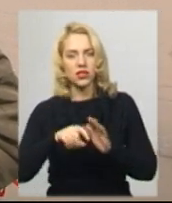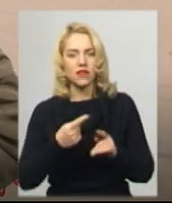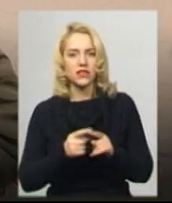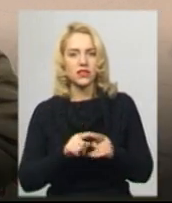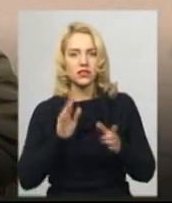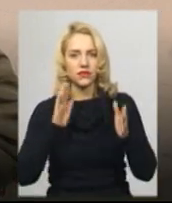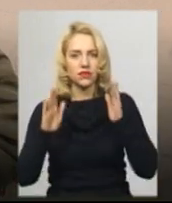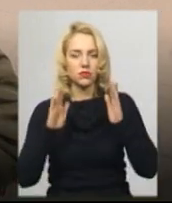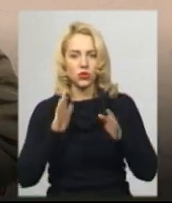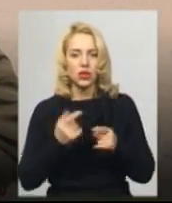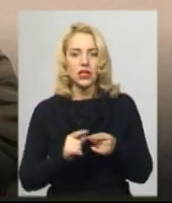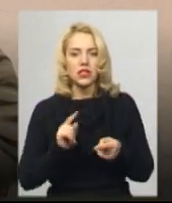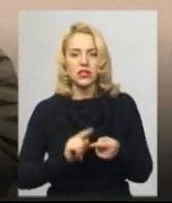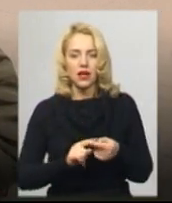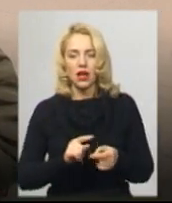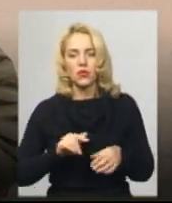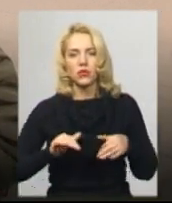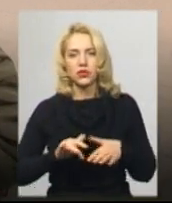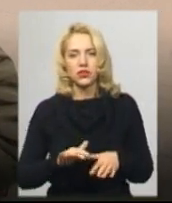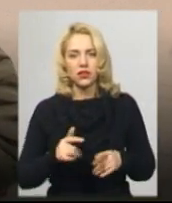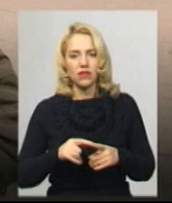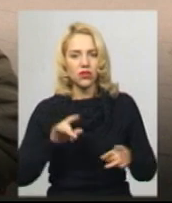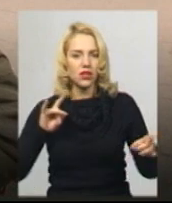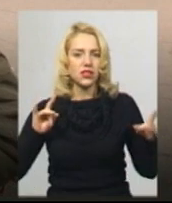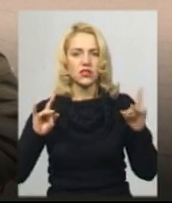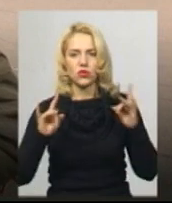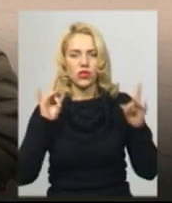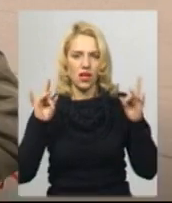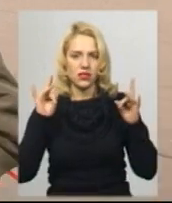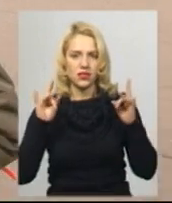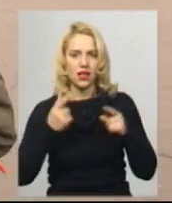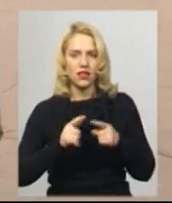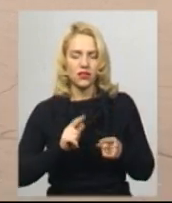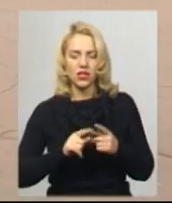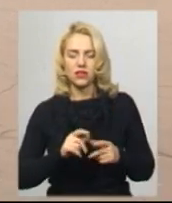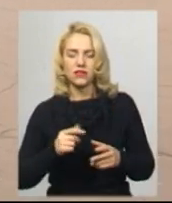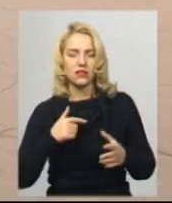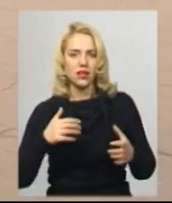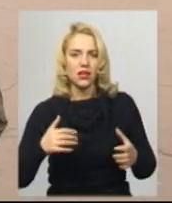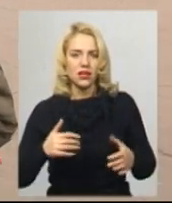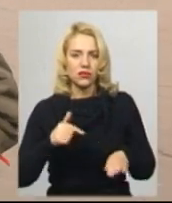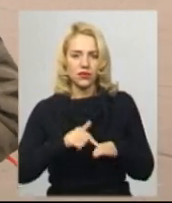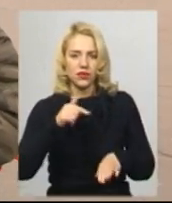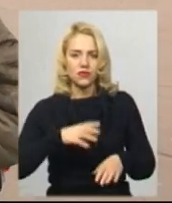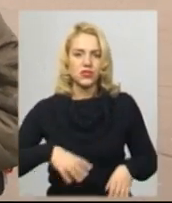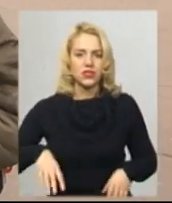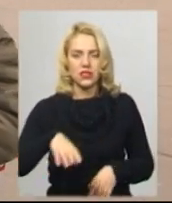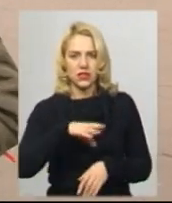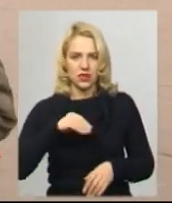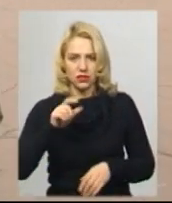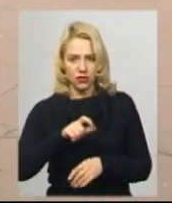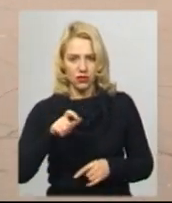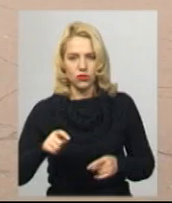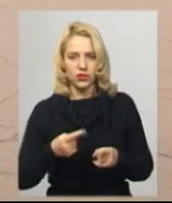така подія резонансна, вона сколихнула і все місто, і всі соціальні мережі. На місці отої маленької,